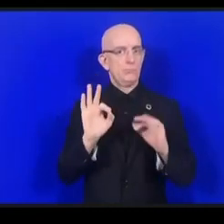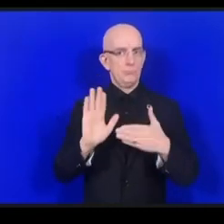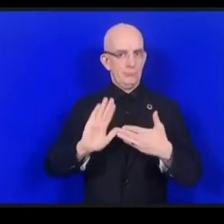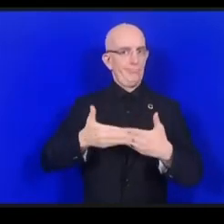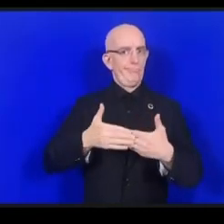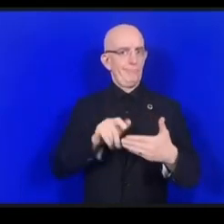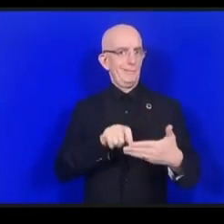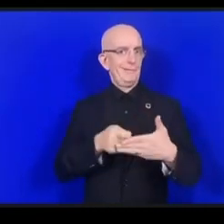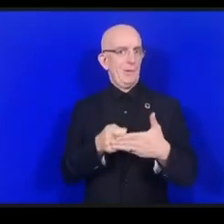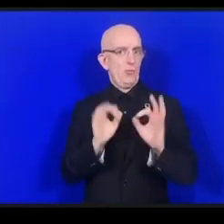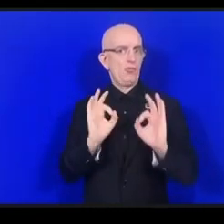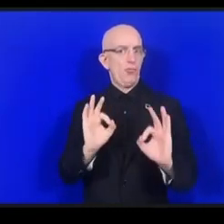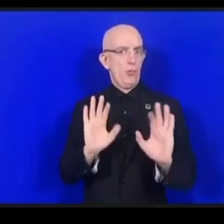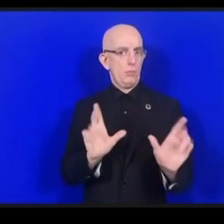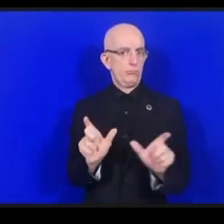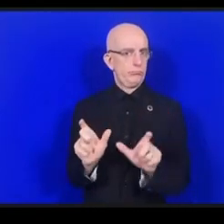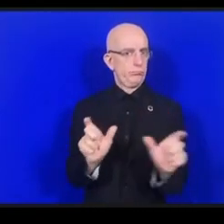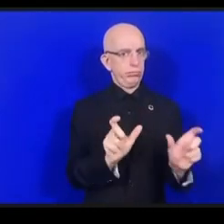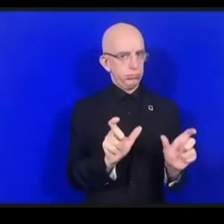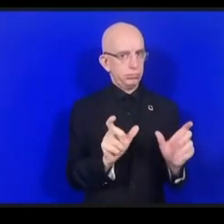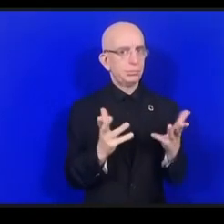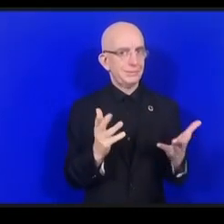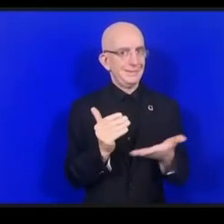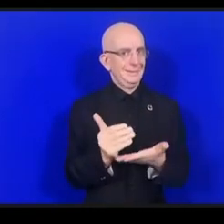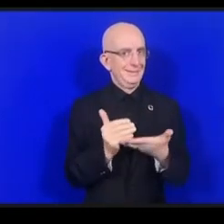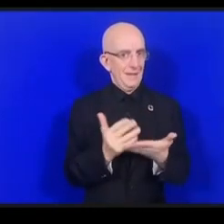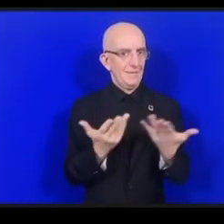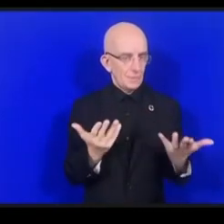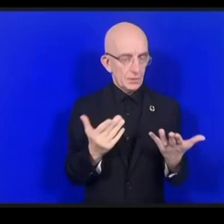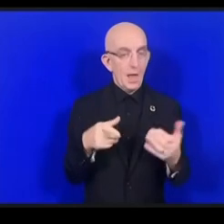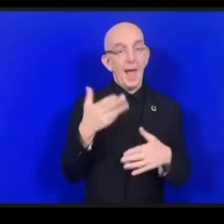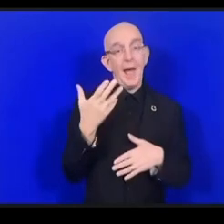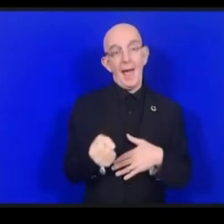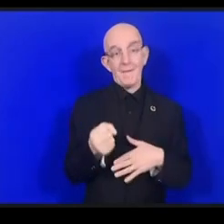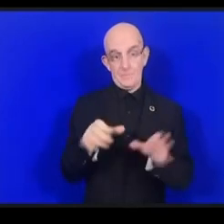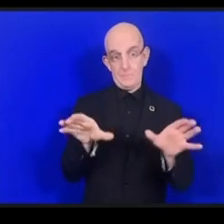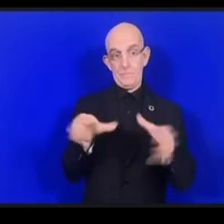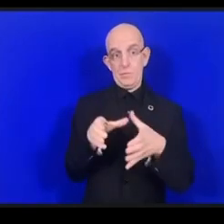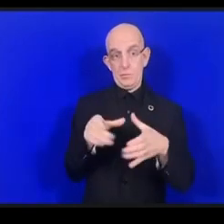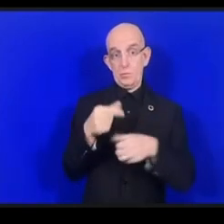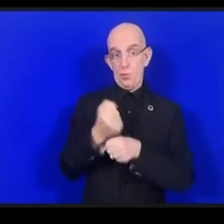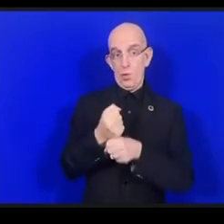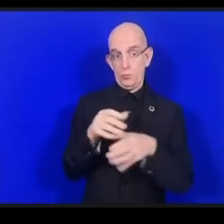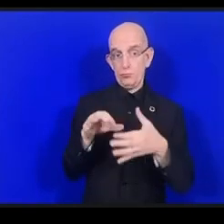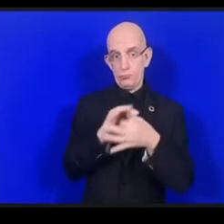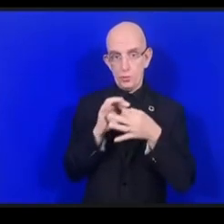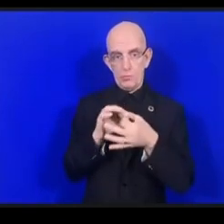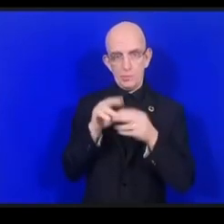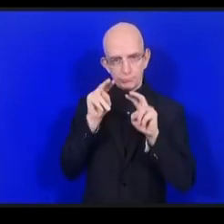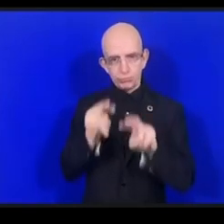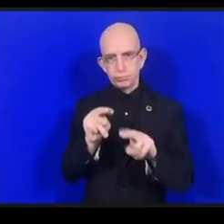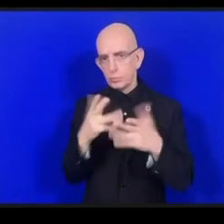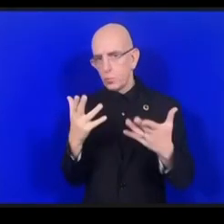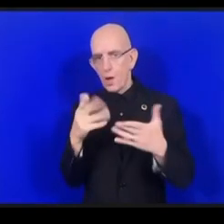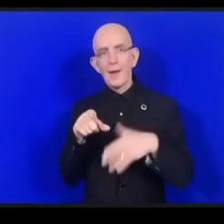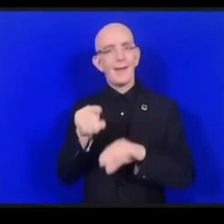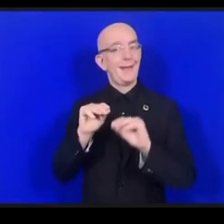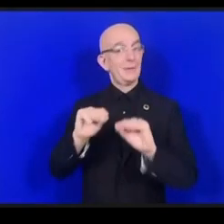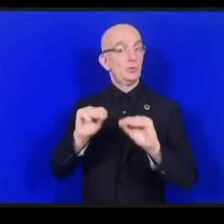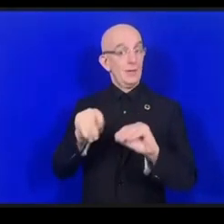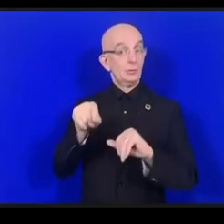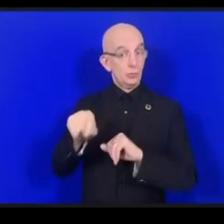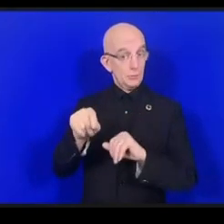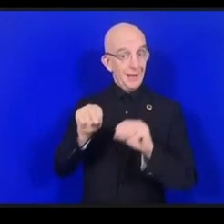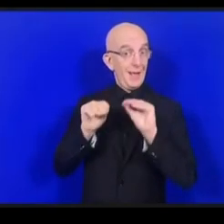الأشياء أكثر أمنا وأكثر سلامة بالإضافة إلى ذلك لدينا فريق عمل نظرة في